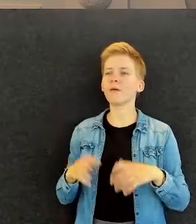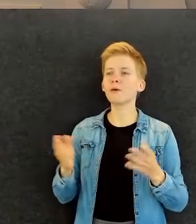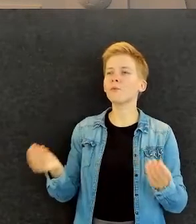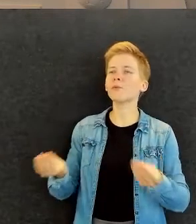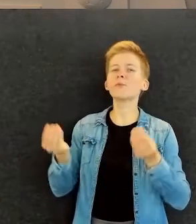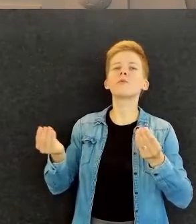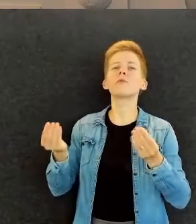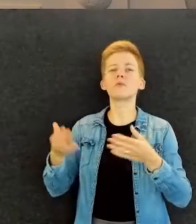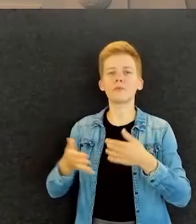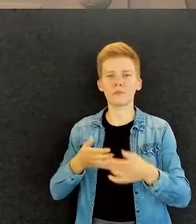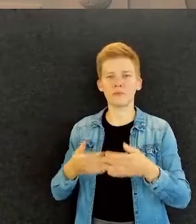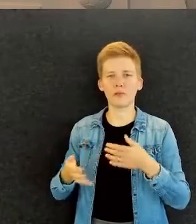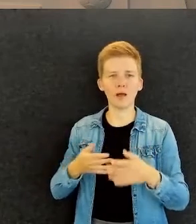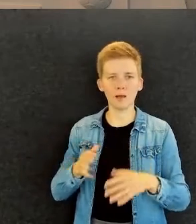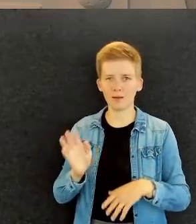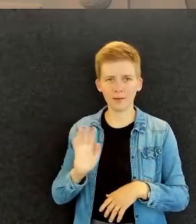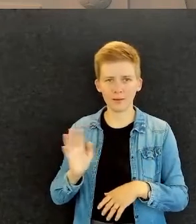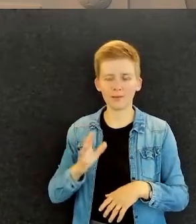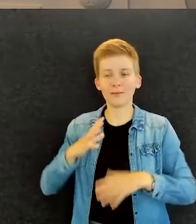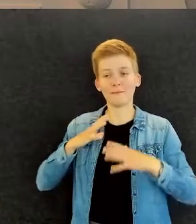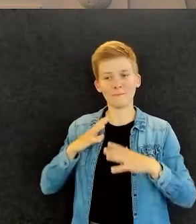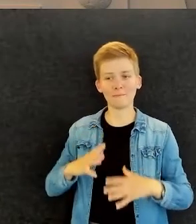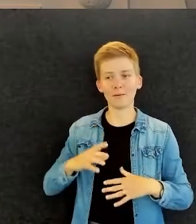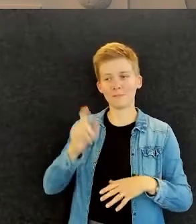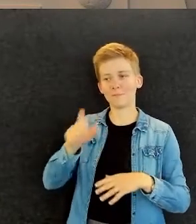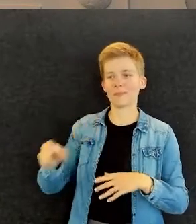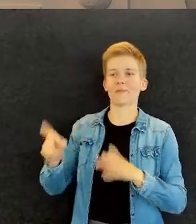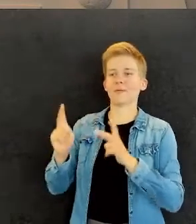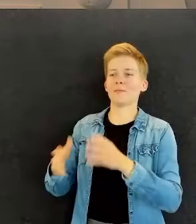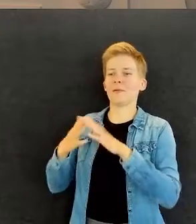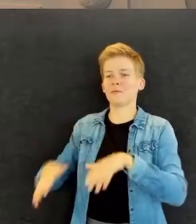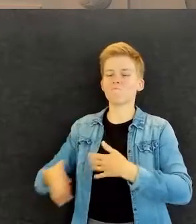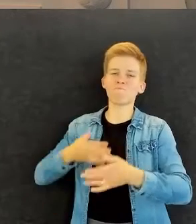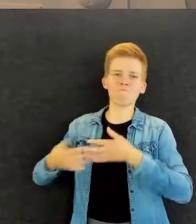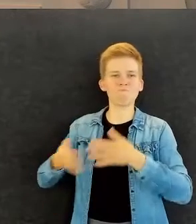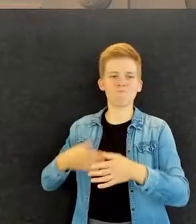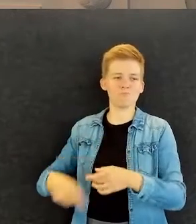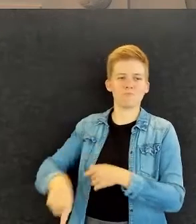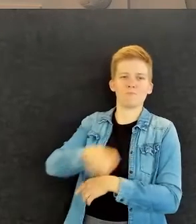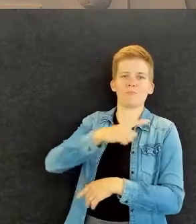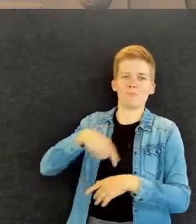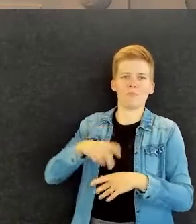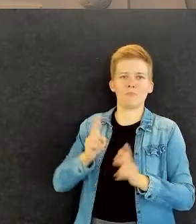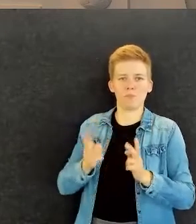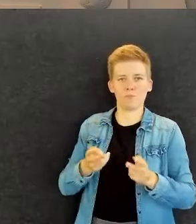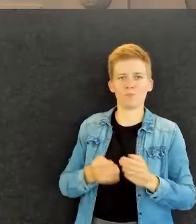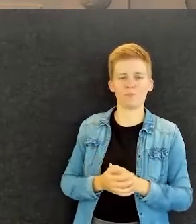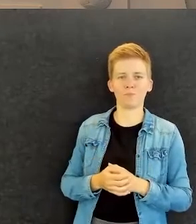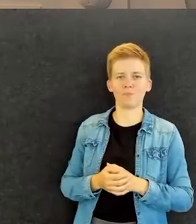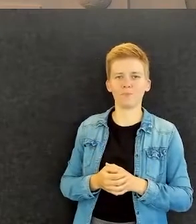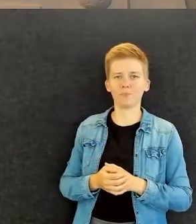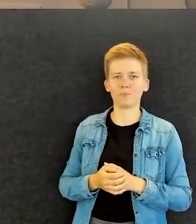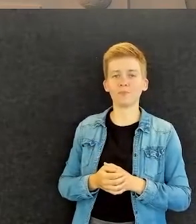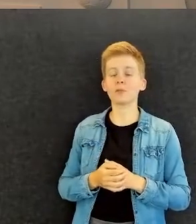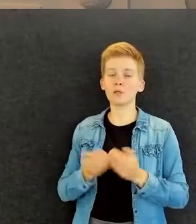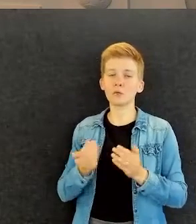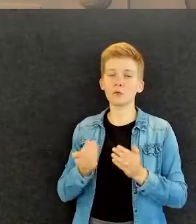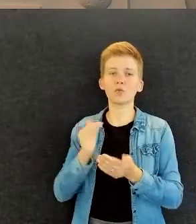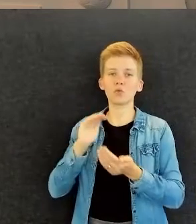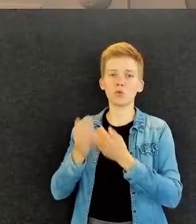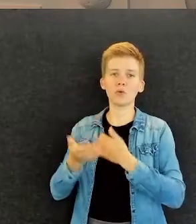Että kyllä täällä vammaisten henkilöt ihan yhtä lailla vaaditaan kuin kaikilta muiltakin. Niinpä. Siksi se on turvallinen paikka tuolla myös kokeilemaan siihen, että